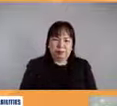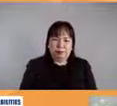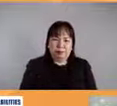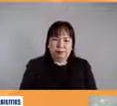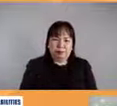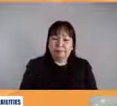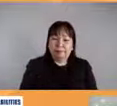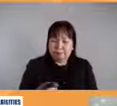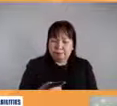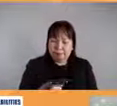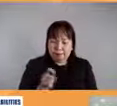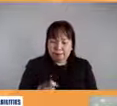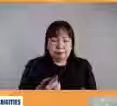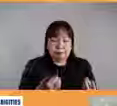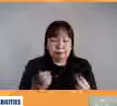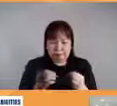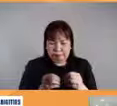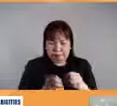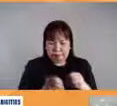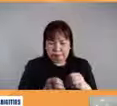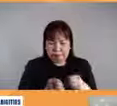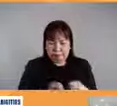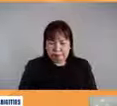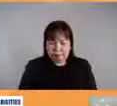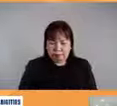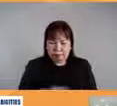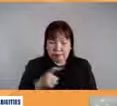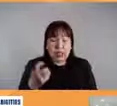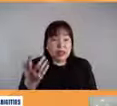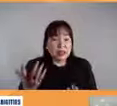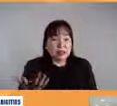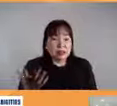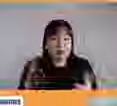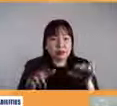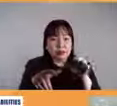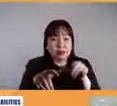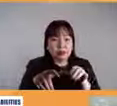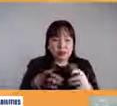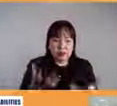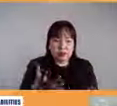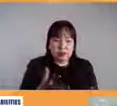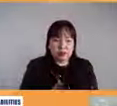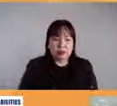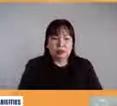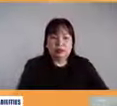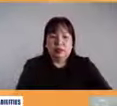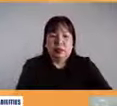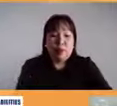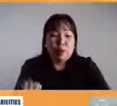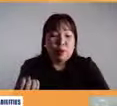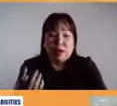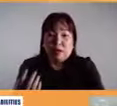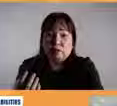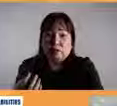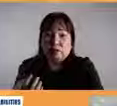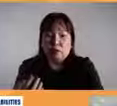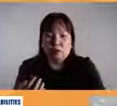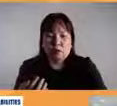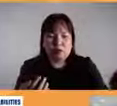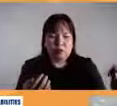aksyonan pa na saan ba ang may kapansanan magkano ba ang allocation na